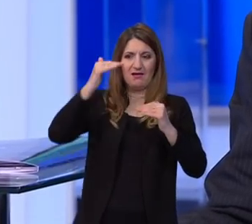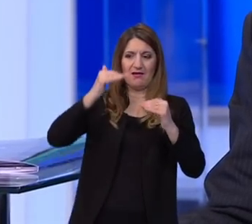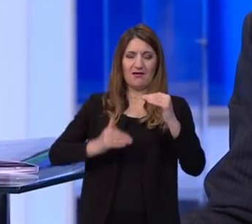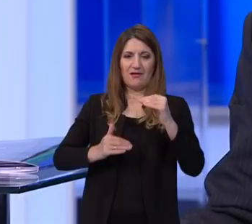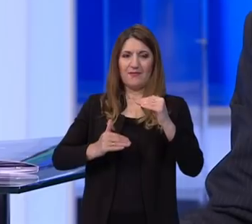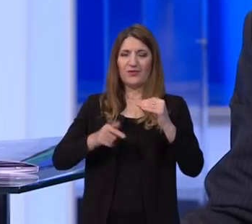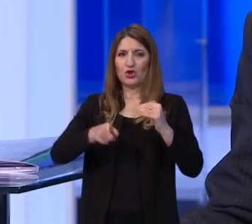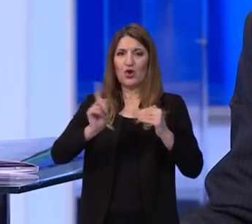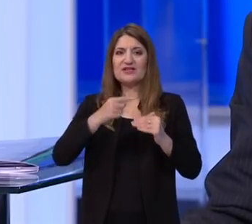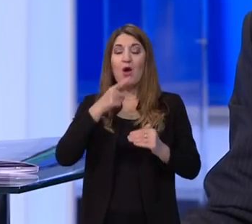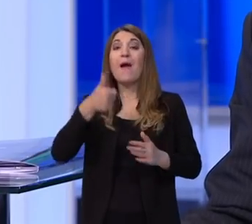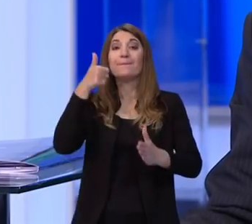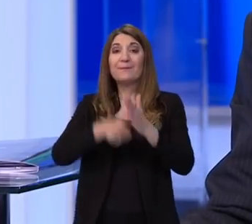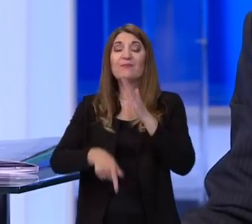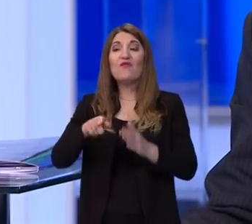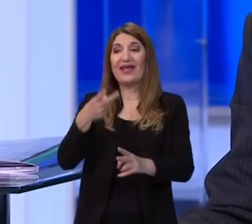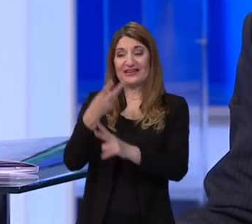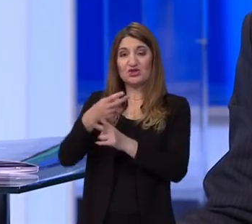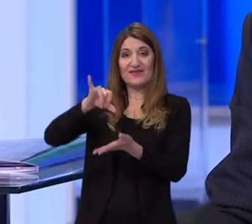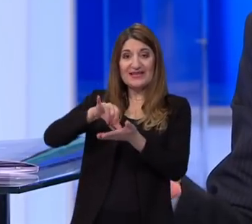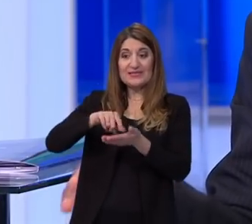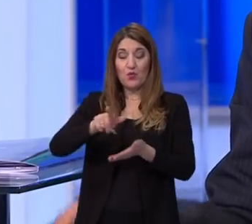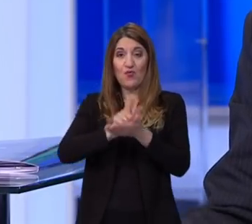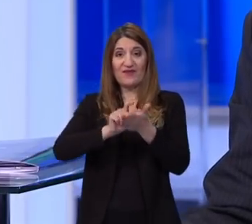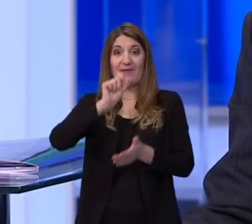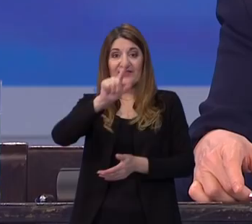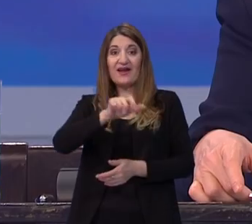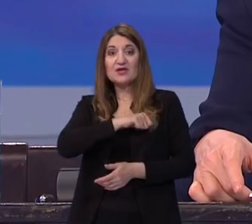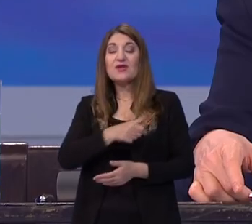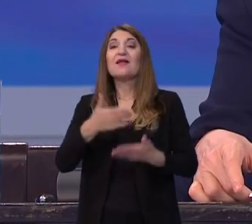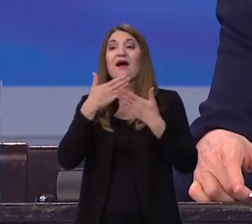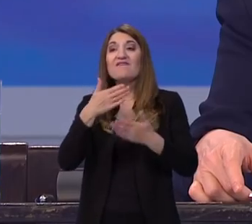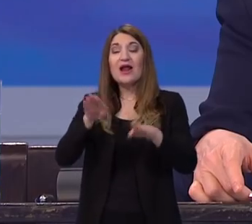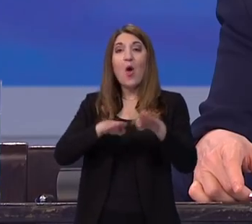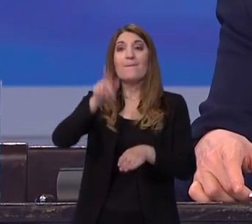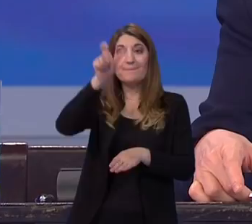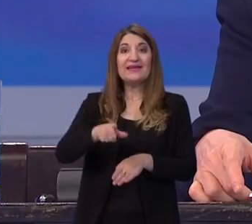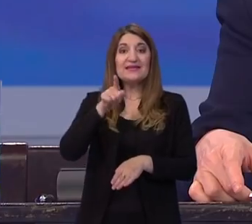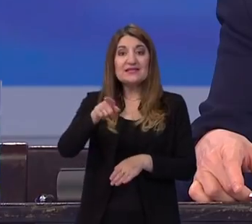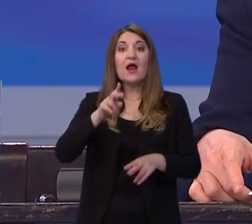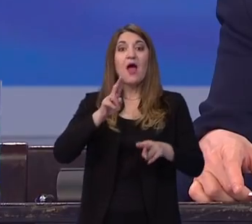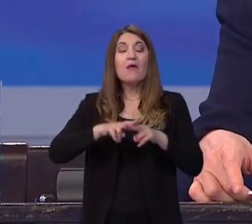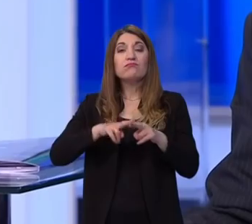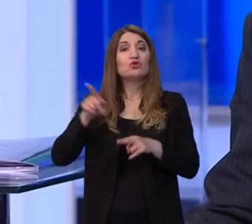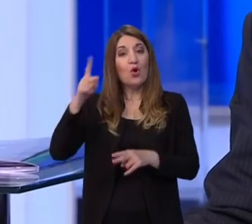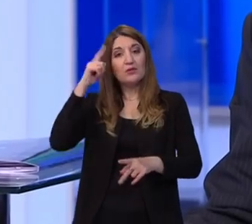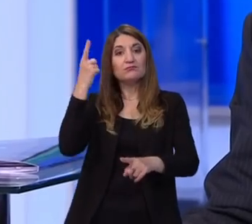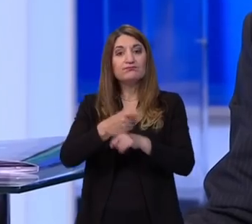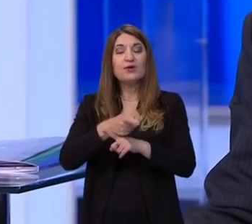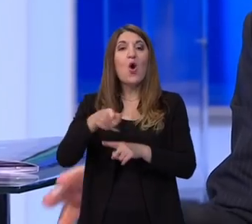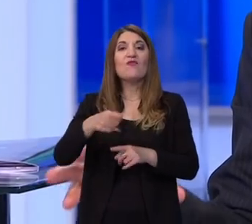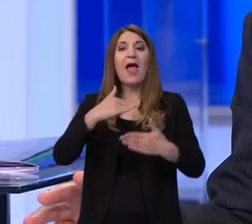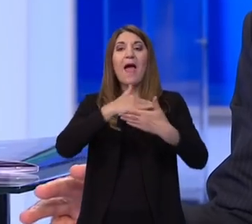sada razgovali, po prvi put nacionalni centar u ovih 12 godina, zahvaljujući ministru, određivaće prag